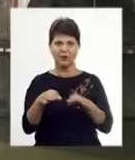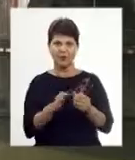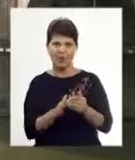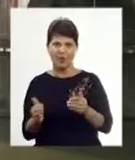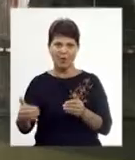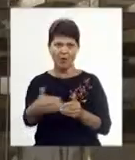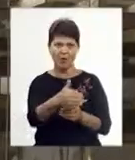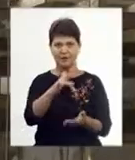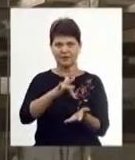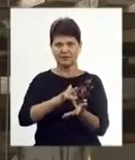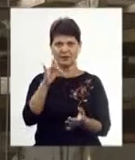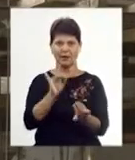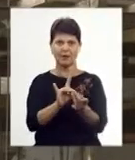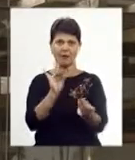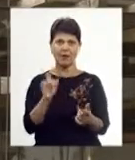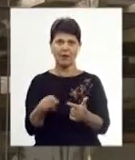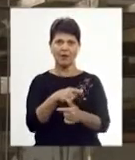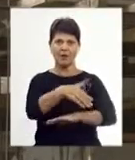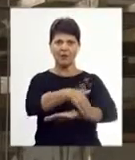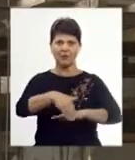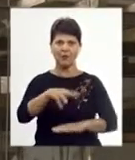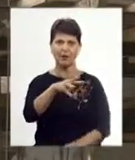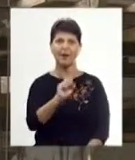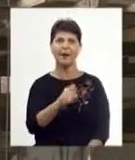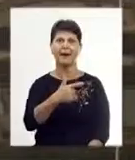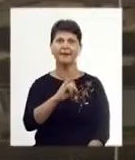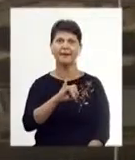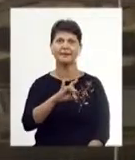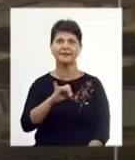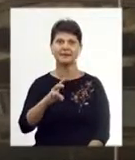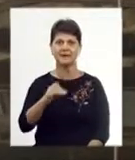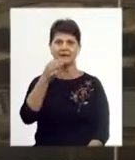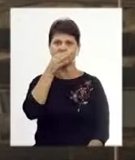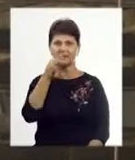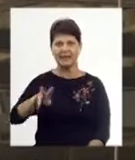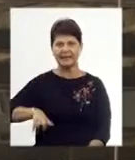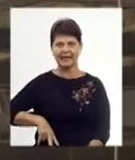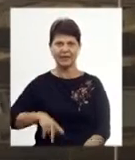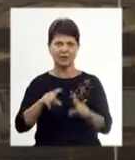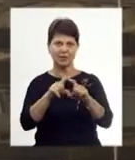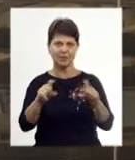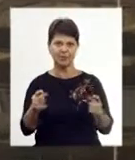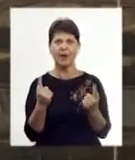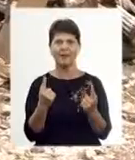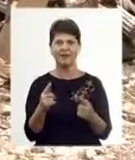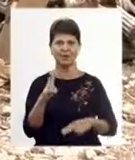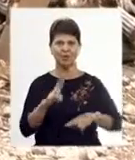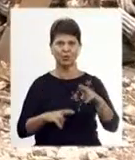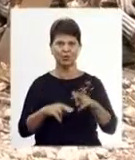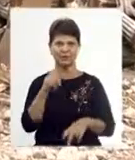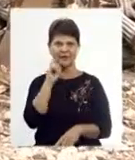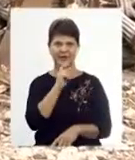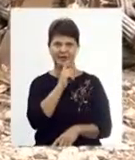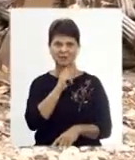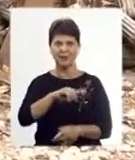в об'їзд по центральному мосту або по вулиці Магістратській. Про це повідомляє директор департаменту капітального будівництва